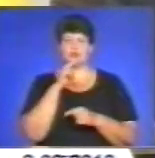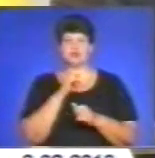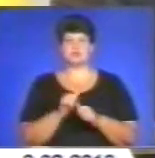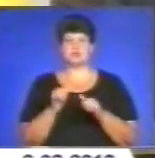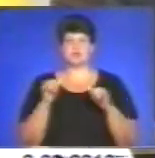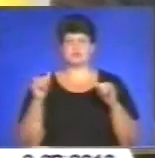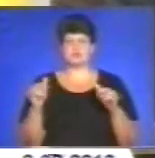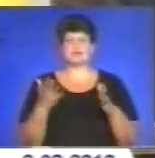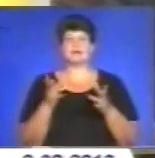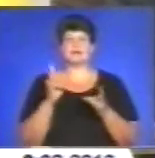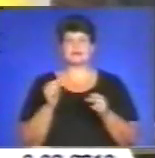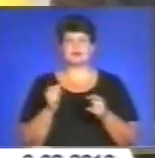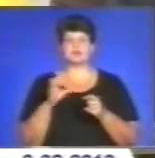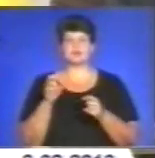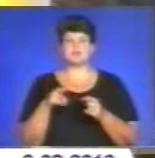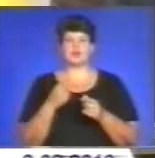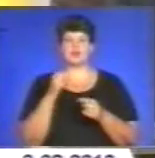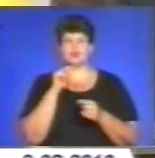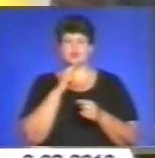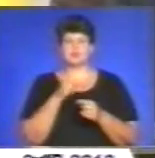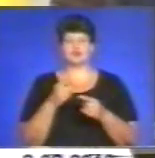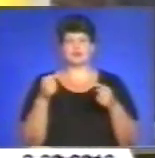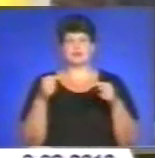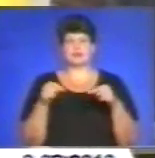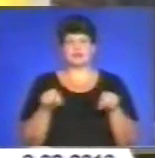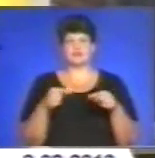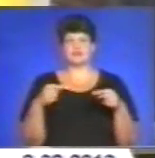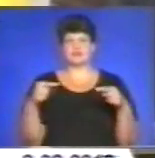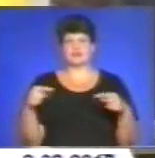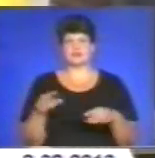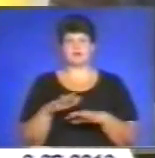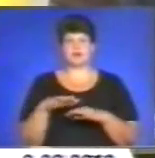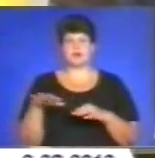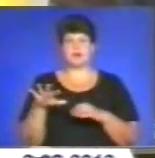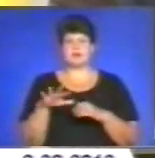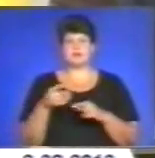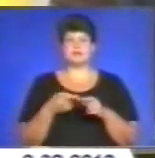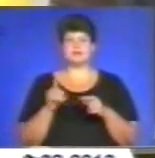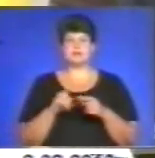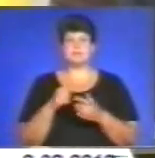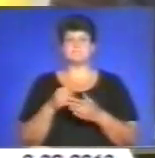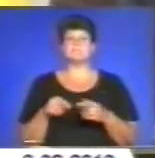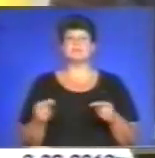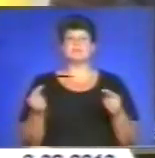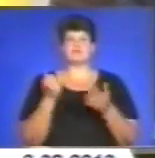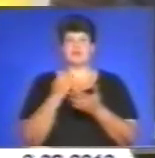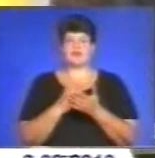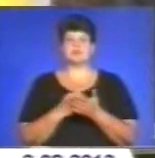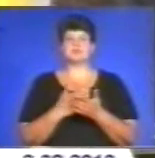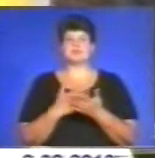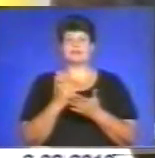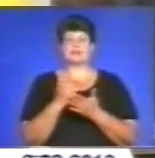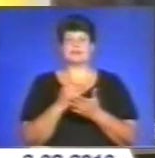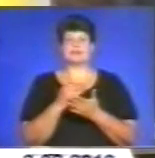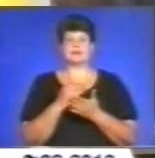тлі економічній і соціальній кризі в ряде сусідніх країн. Зазначу, що це підтверджується і динамікою першого